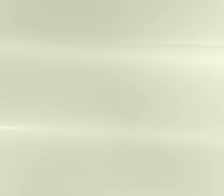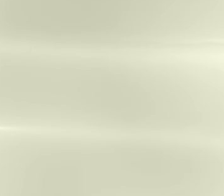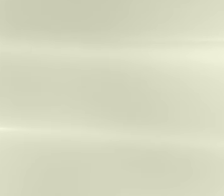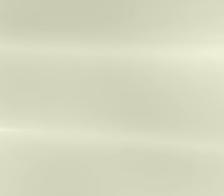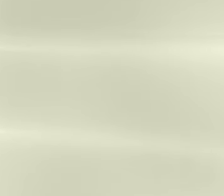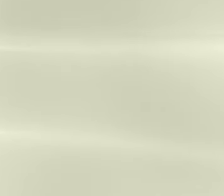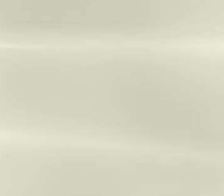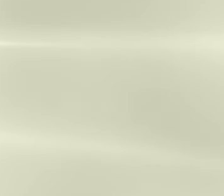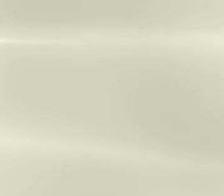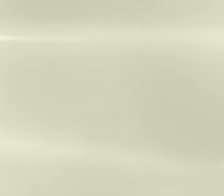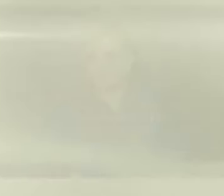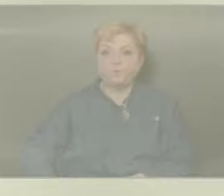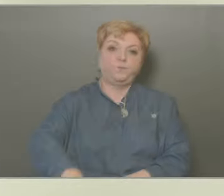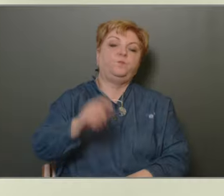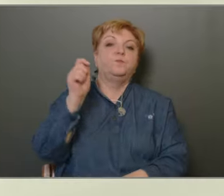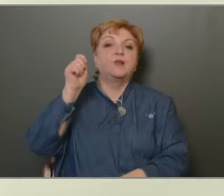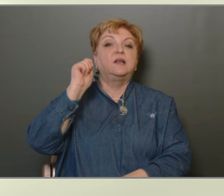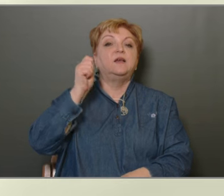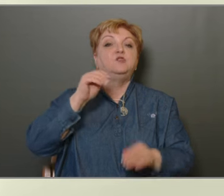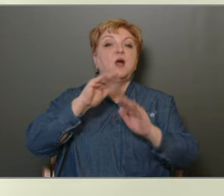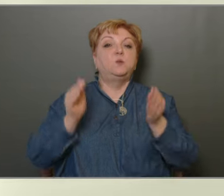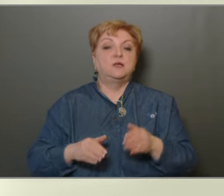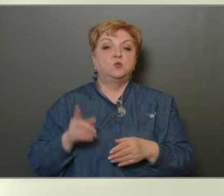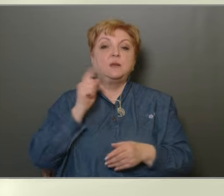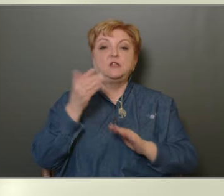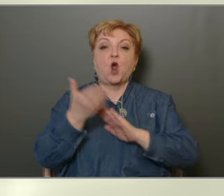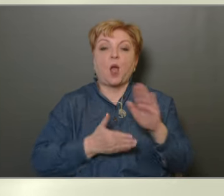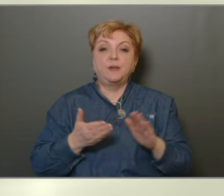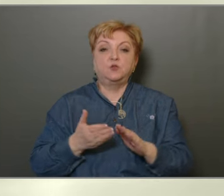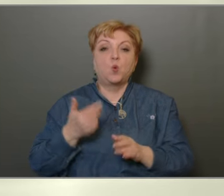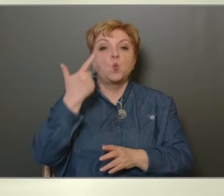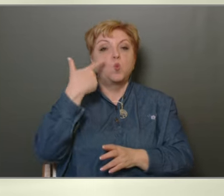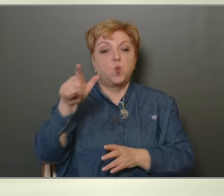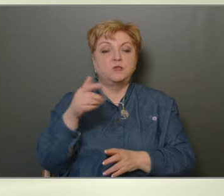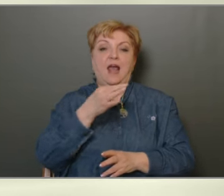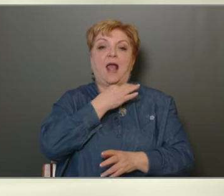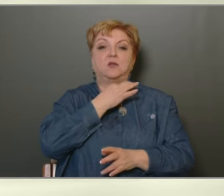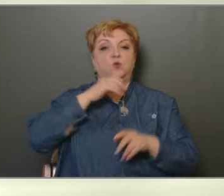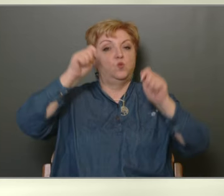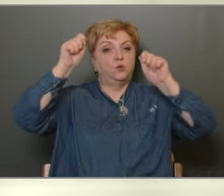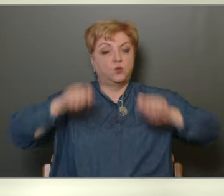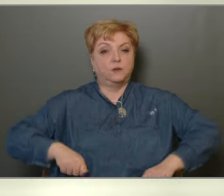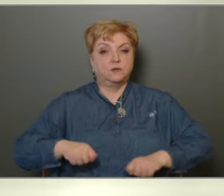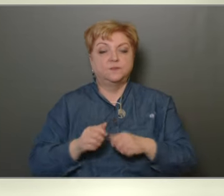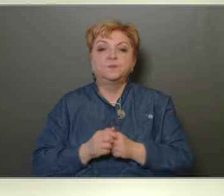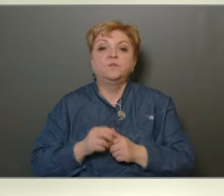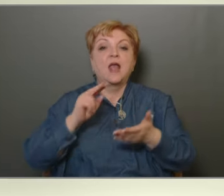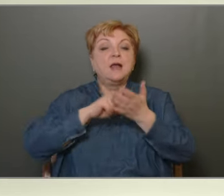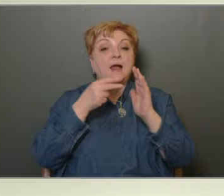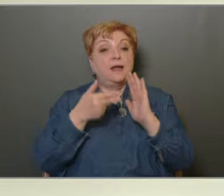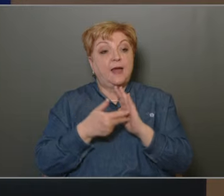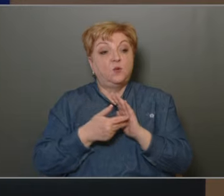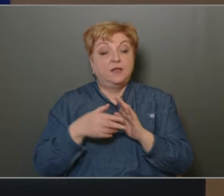A képviselőtestület mind alapító 20 egyhangúan úgy dönt, hogy a